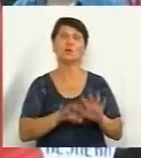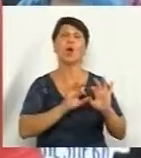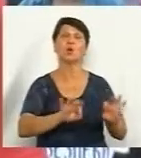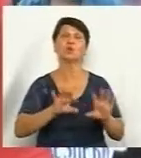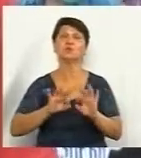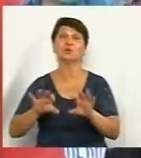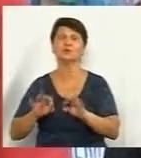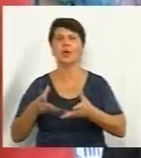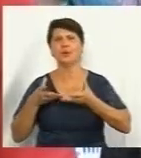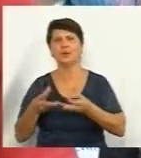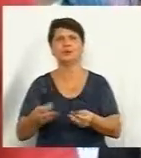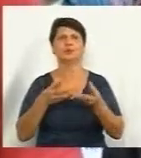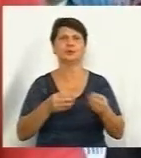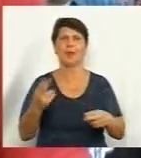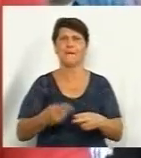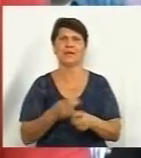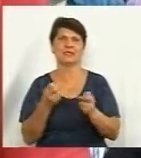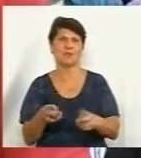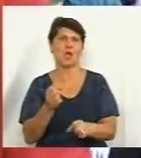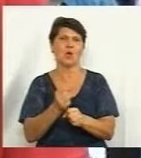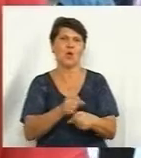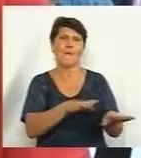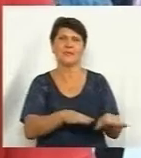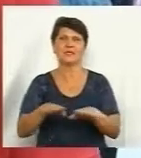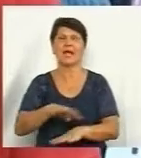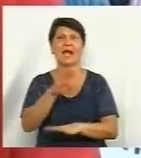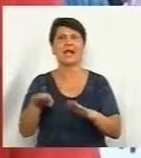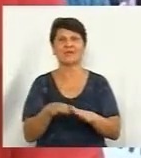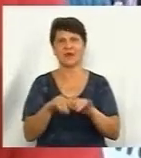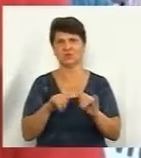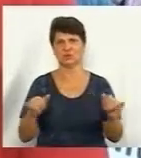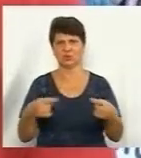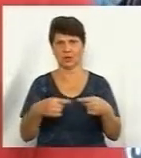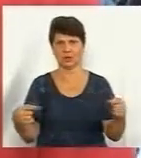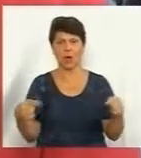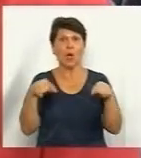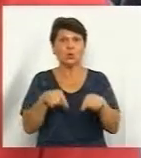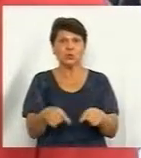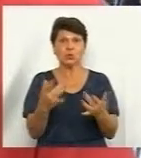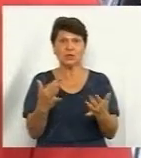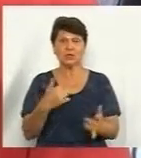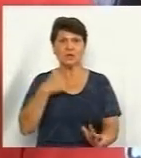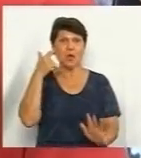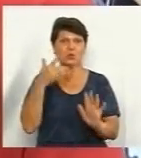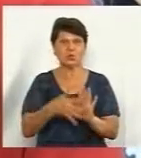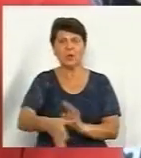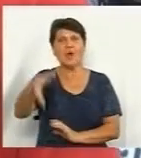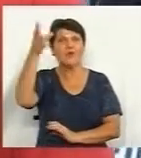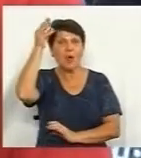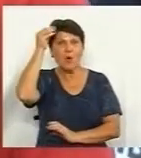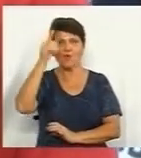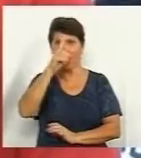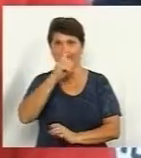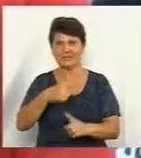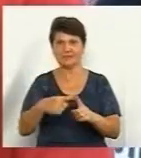переконує, що це безпечно, що це якісь робочі місця, що це інфраструктура і таке інше. Тут, наскільки я розумію, враховуючи, що я півтора